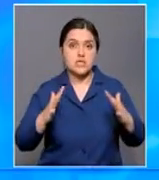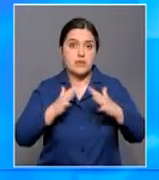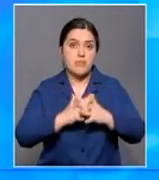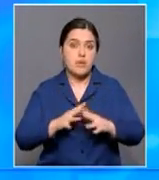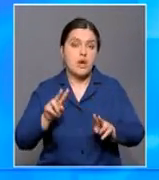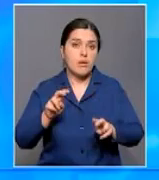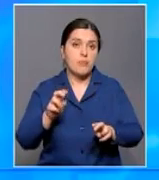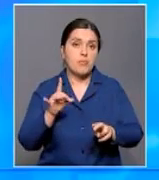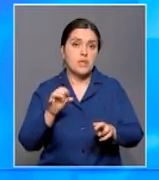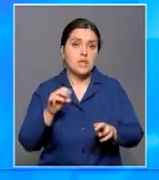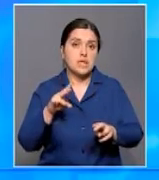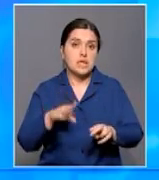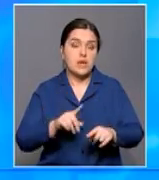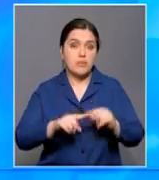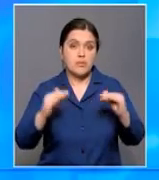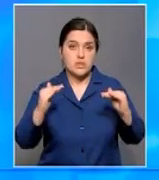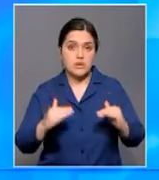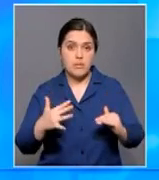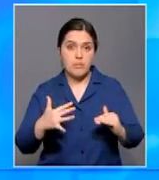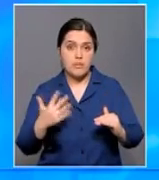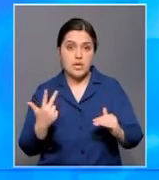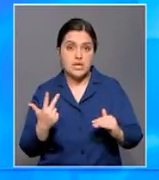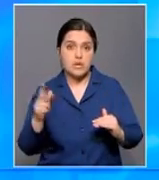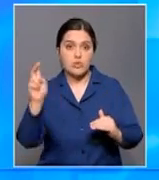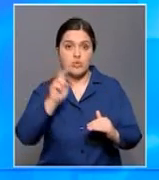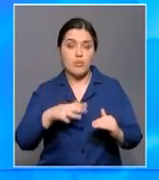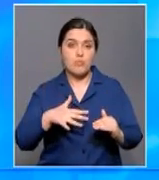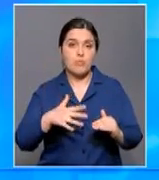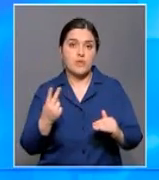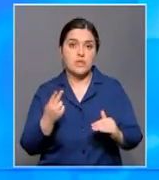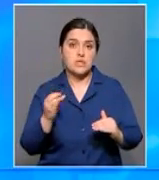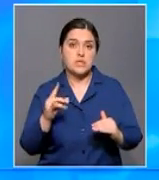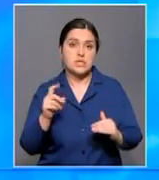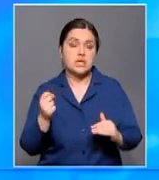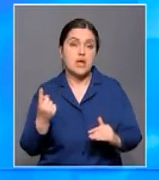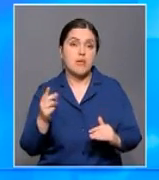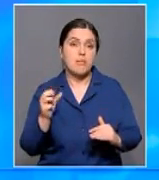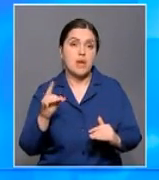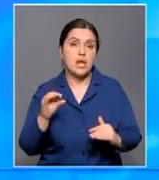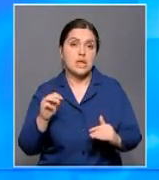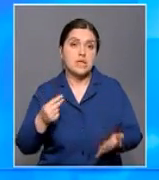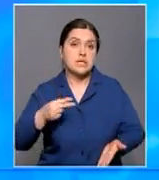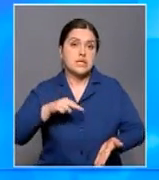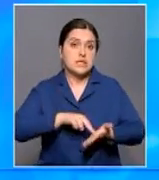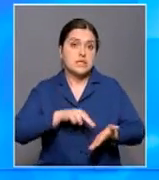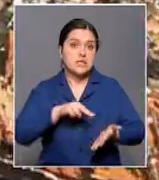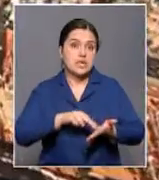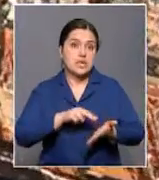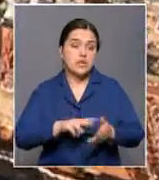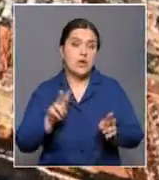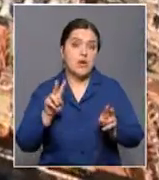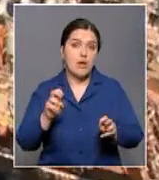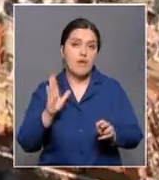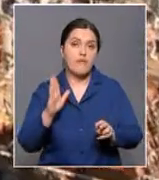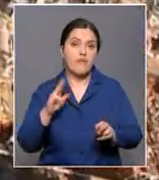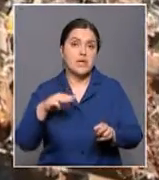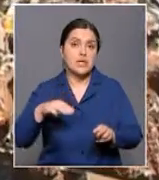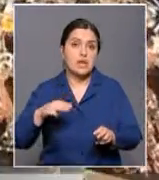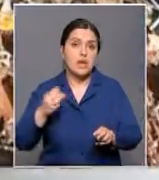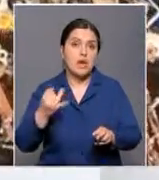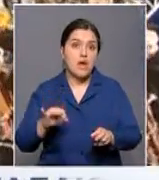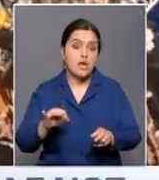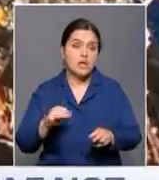Brent резко снизилась до 53 долларов и 52 центов за баррель. А цена апрельских фьючерсов на марку